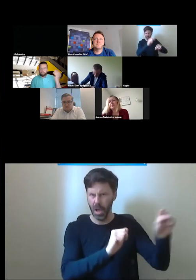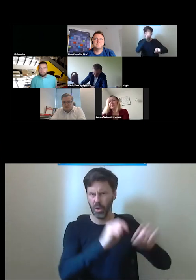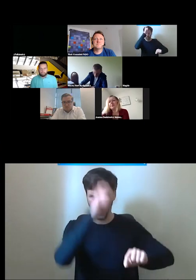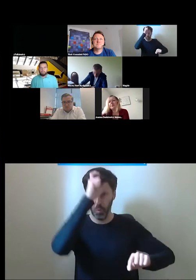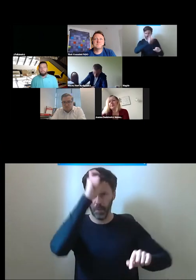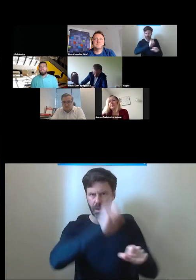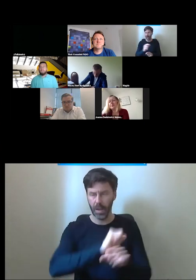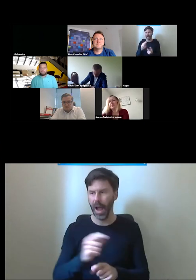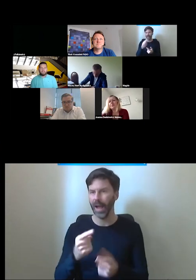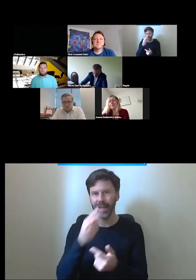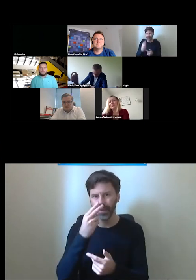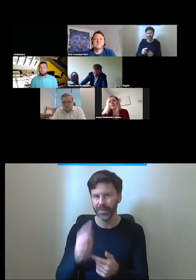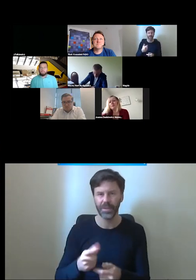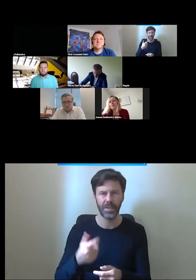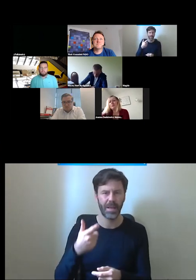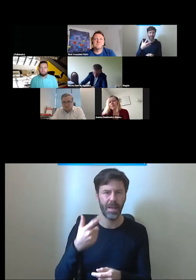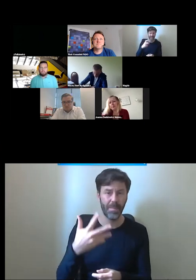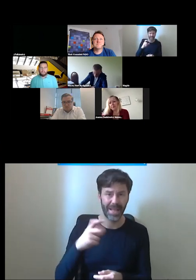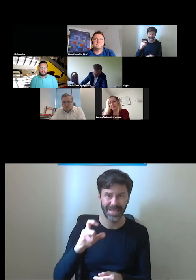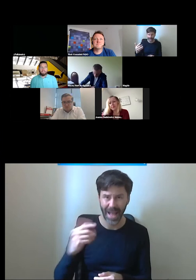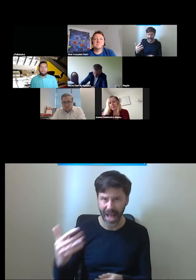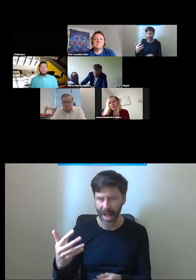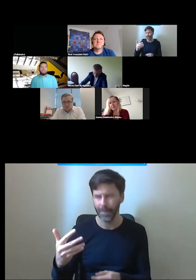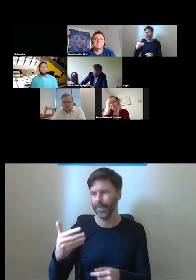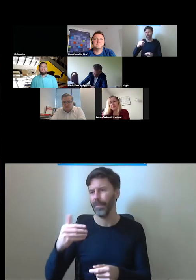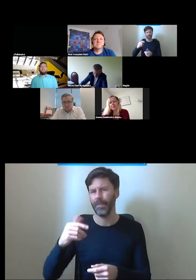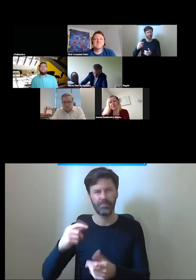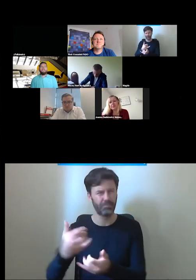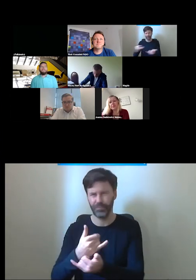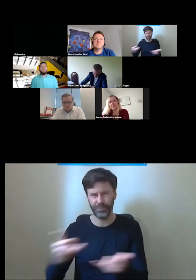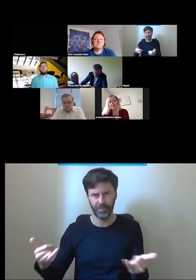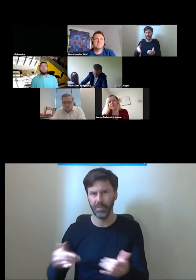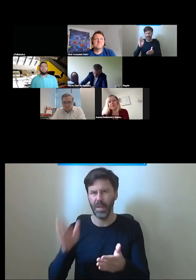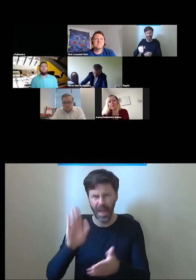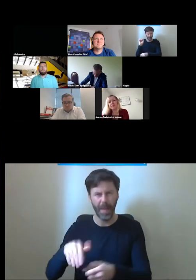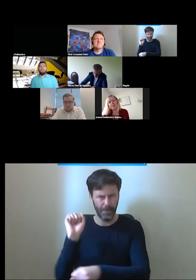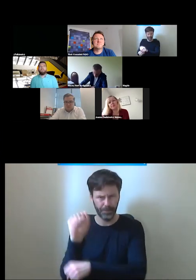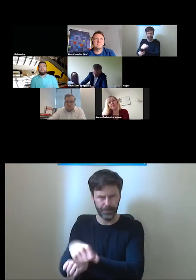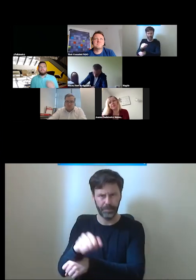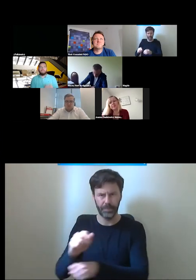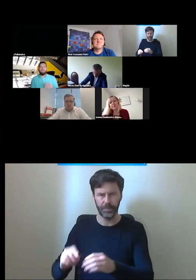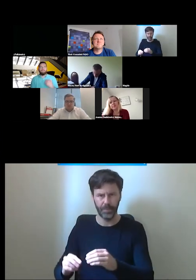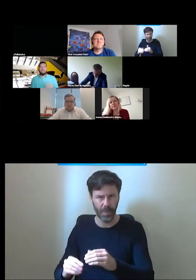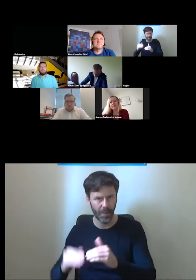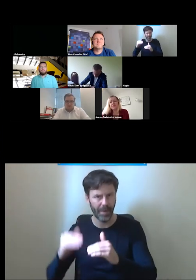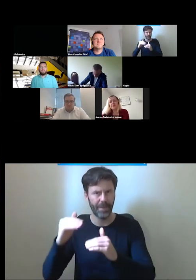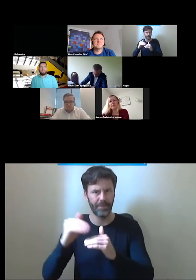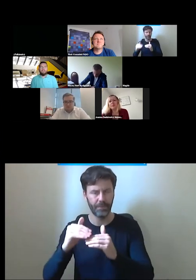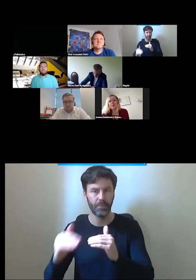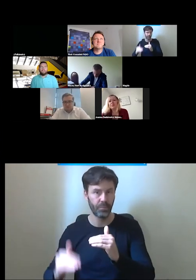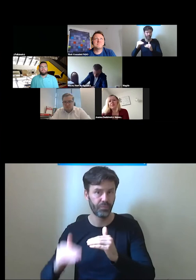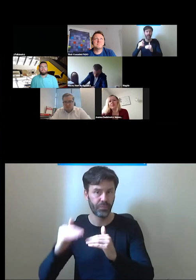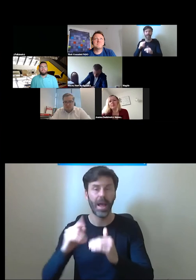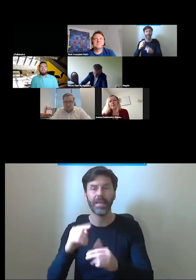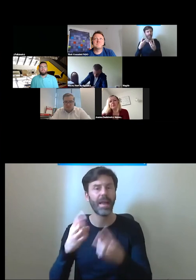5 metrów jesteśmy w stanie sobie bez problemu poradzić tylko teraz kwestią moim zdaniem ważną jest to